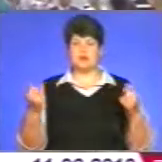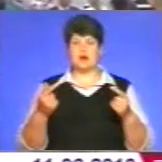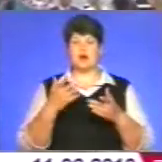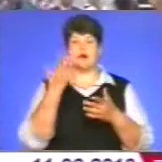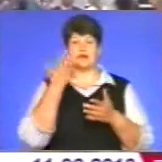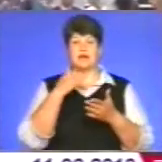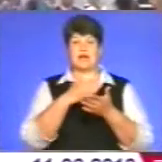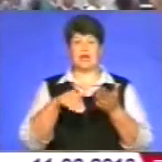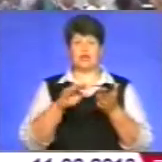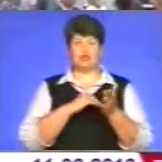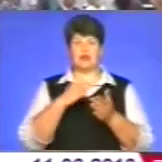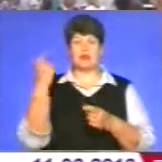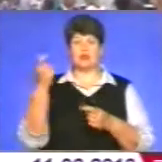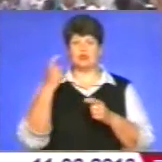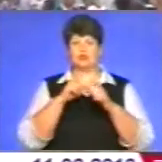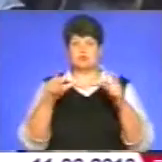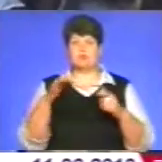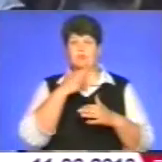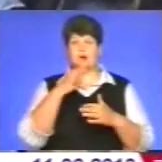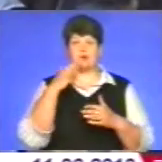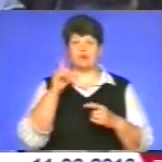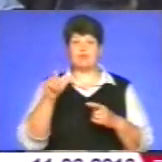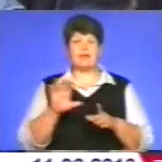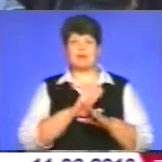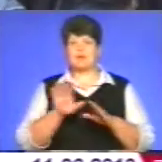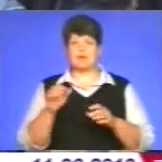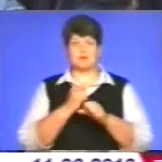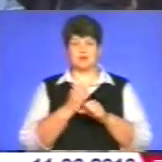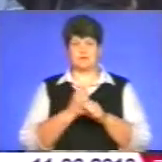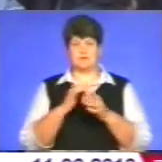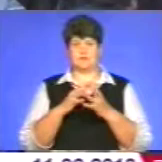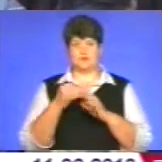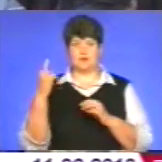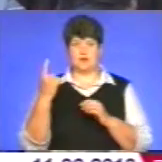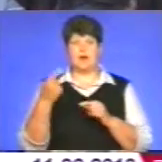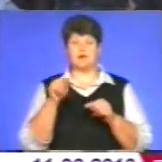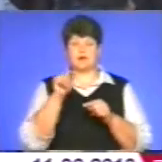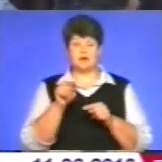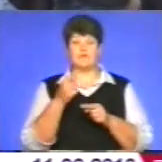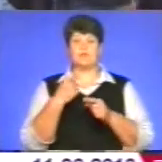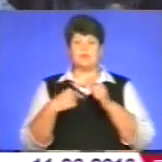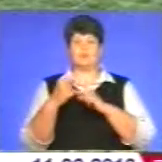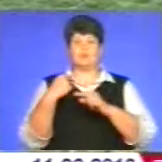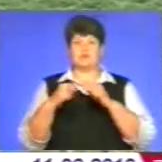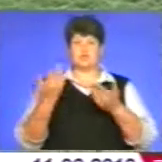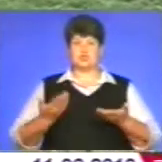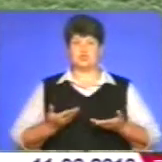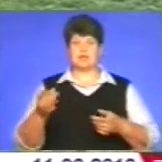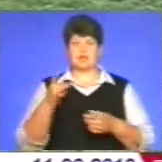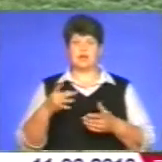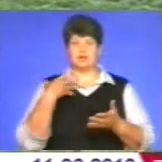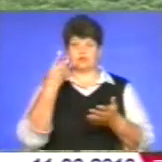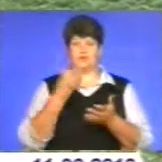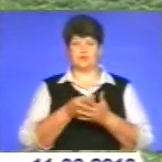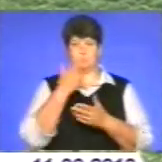колгоспи, багато тамтешніх людей не працюють у цій галузі. А такі кооперативи знову повертають життя району у своє